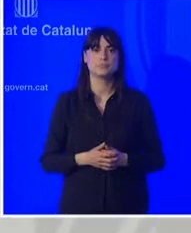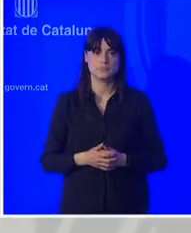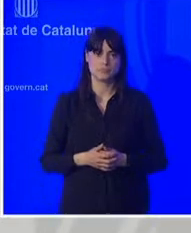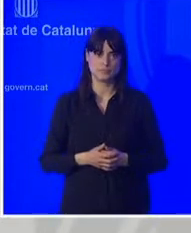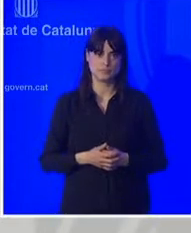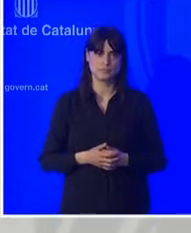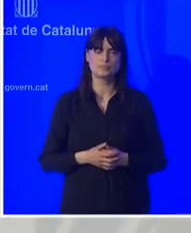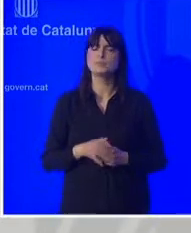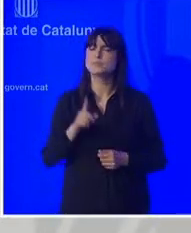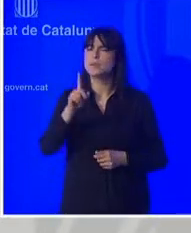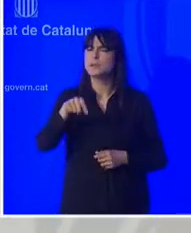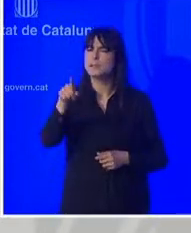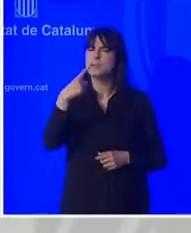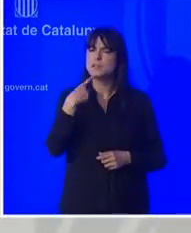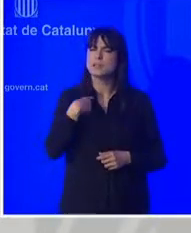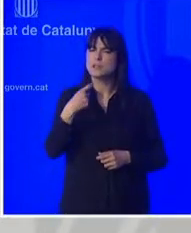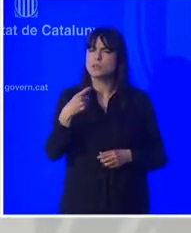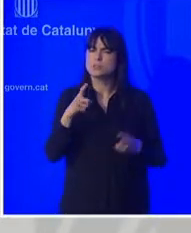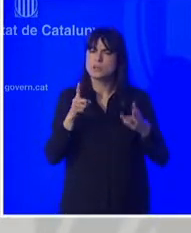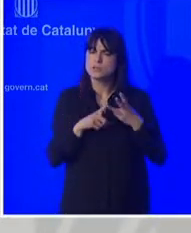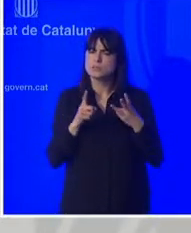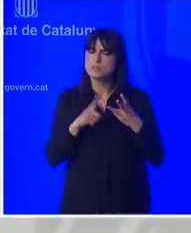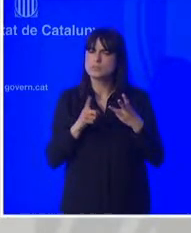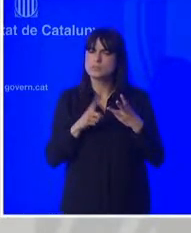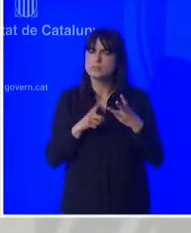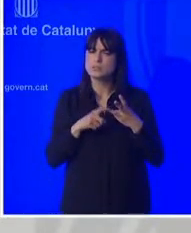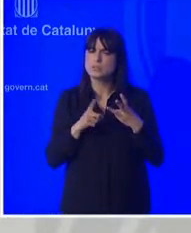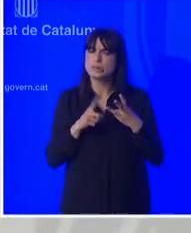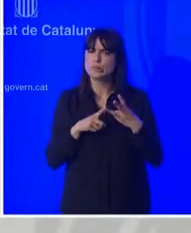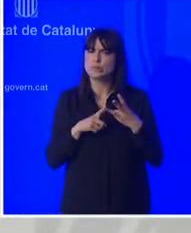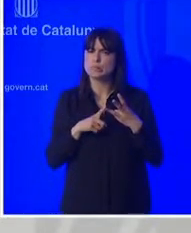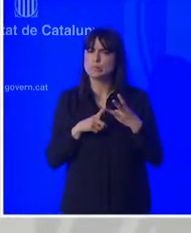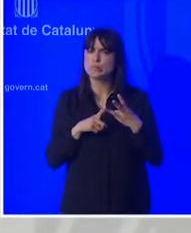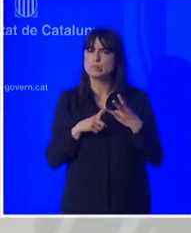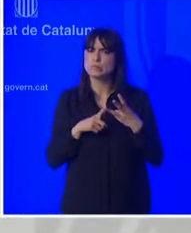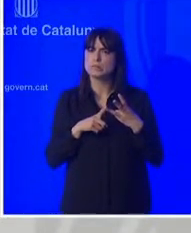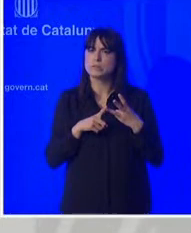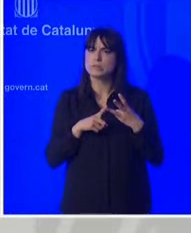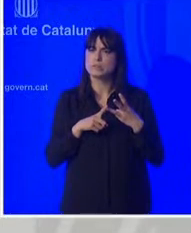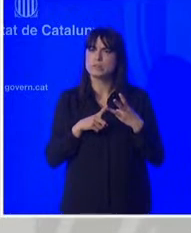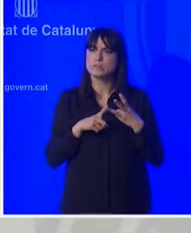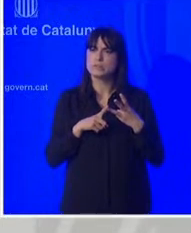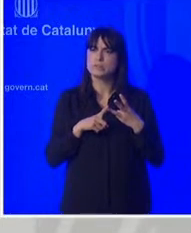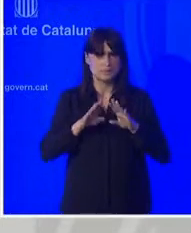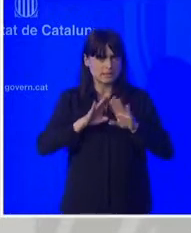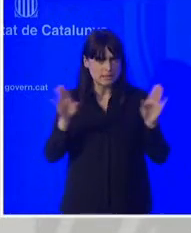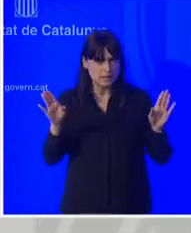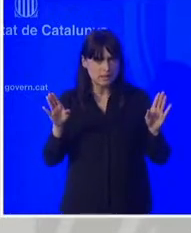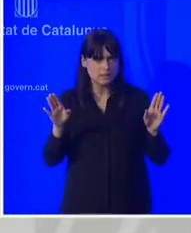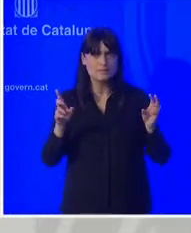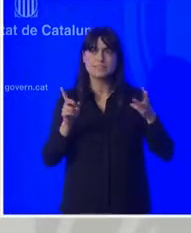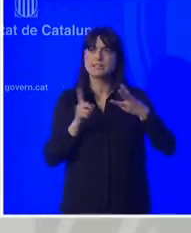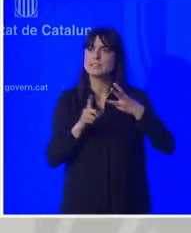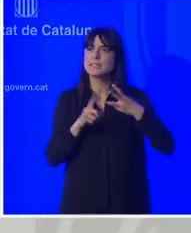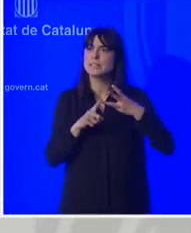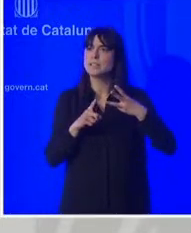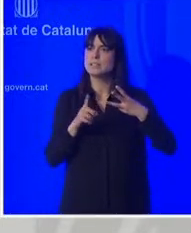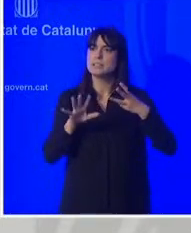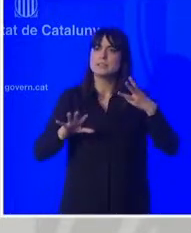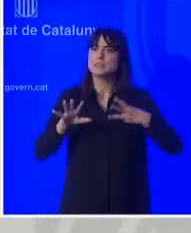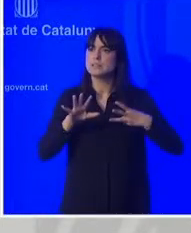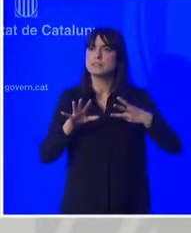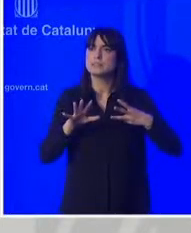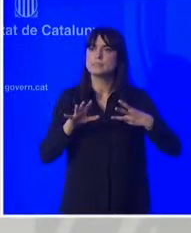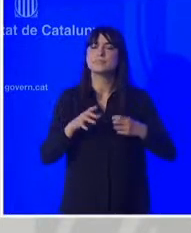i em preguntava també una tercera pregunta sobre no ja estava no? estava aquí no